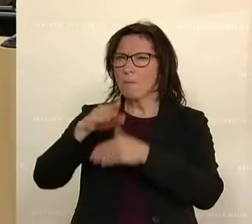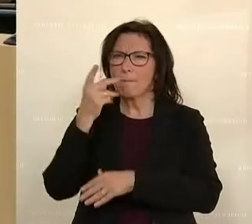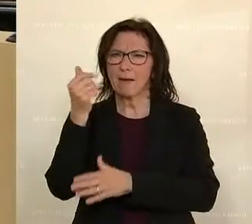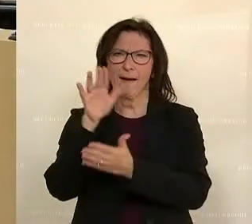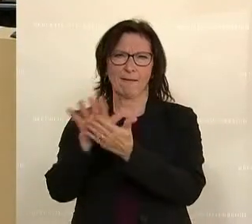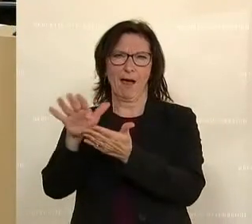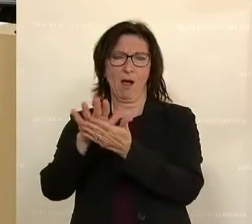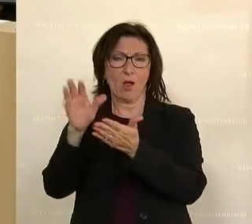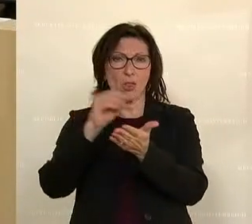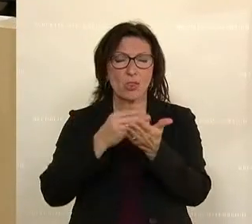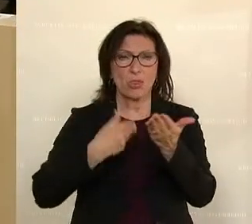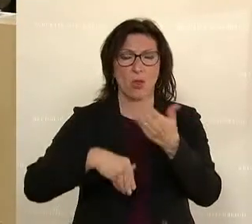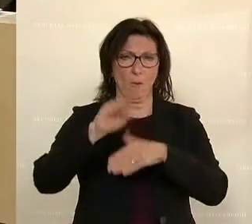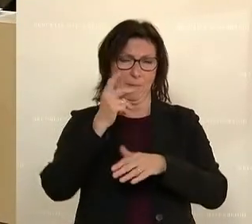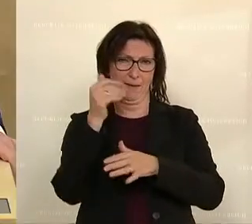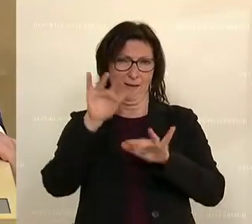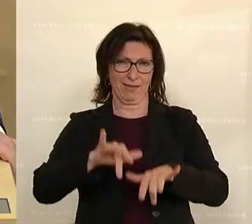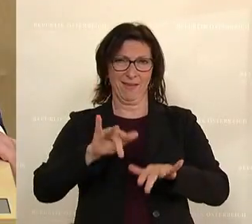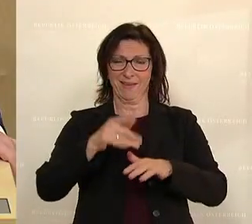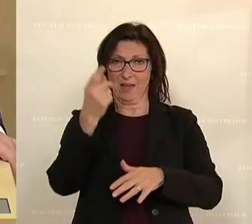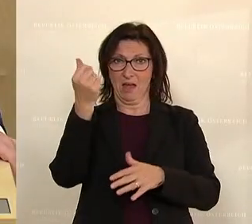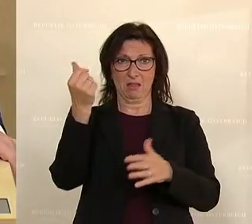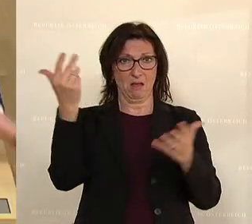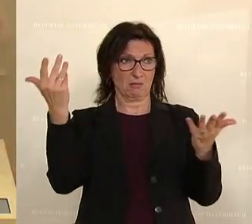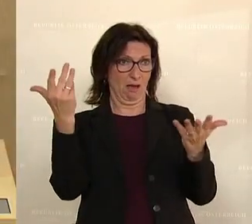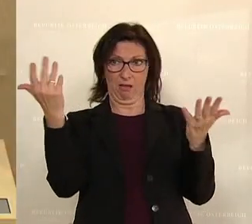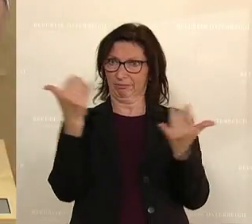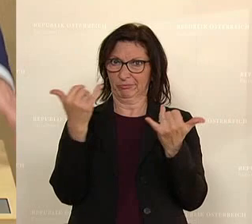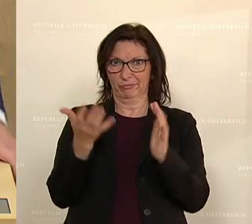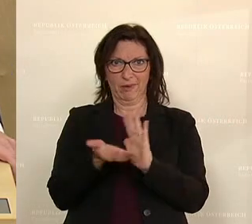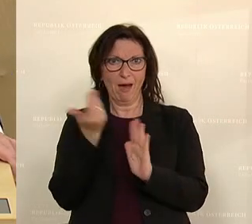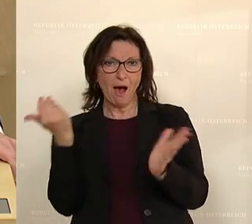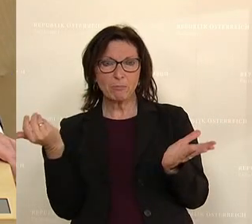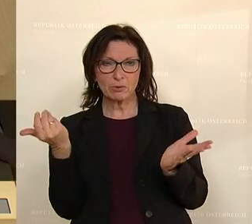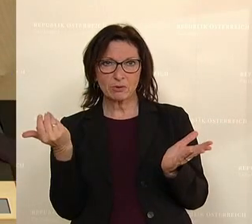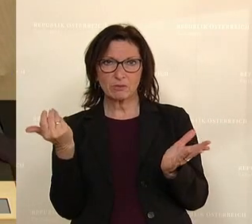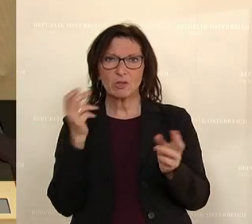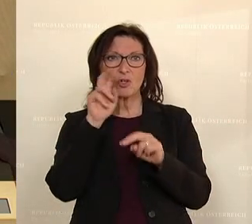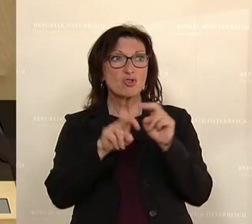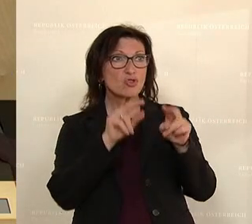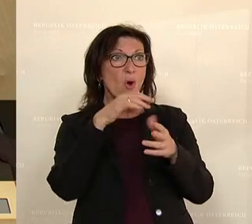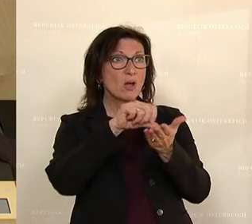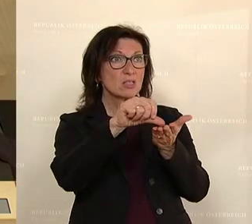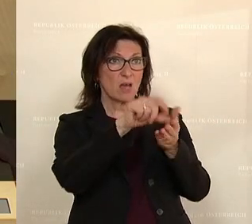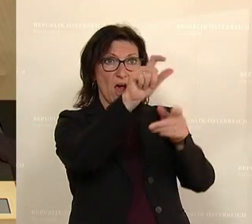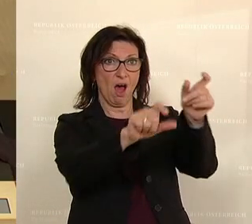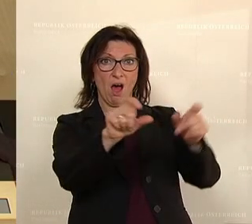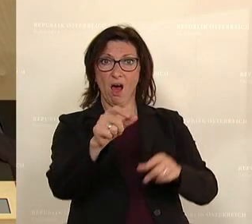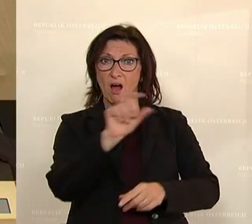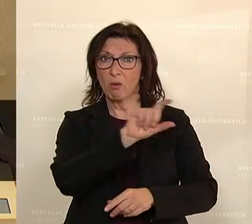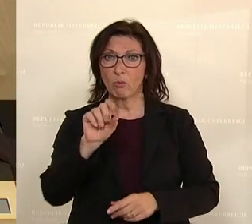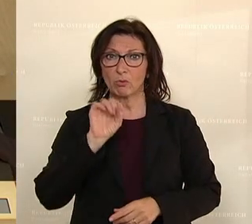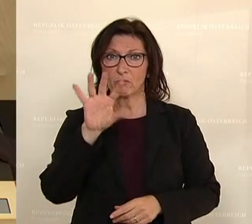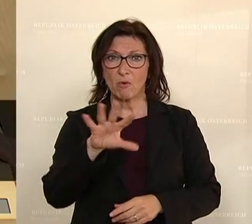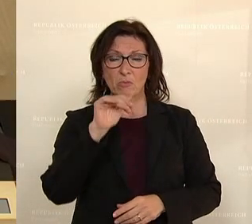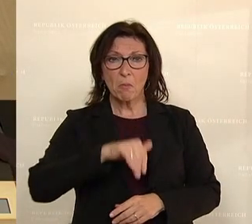mehr zur Verfügung steht. Also das Geld ist ja geradezu abgeschafft. Wir nehmen unseren Steuerzahlern 115 Milliarden